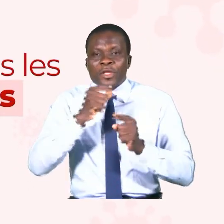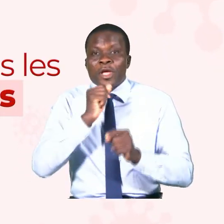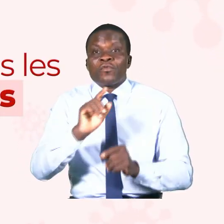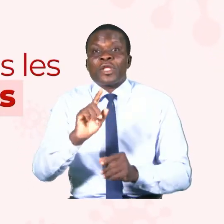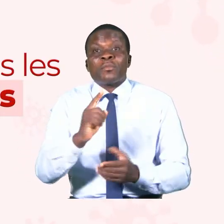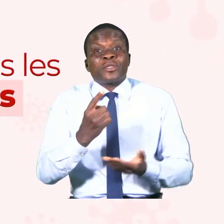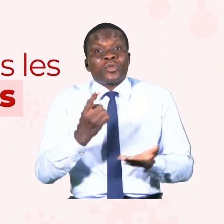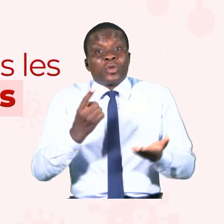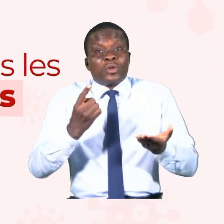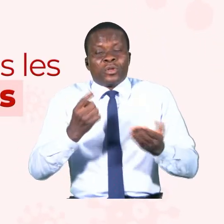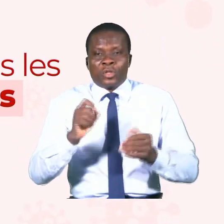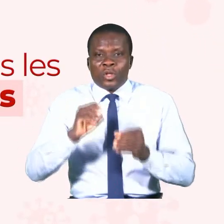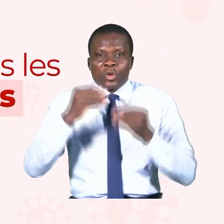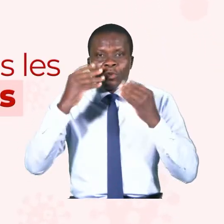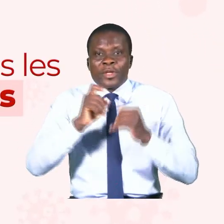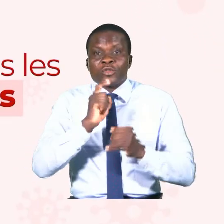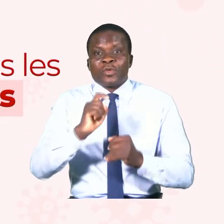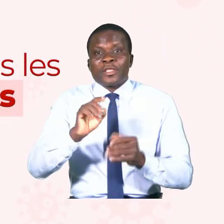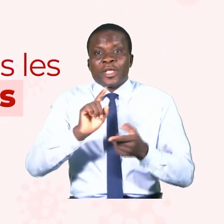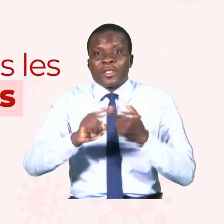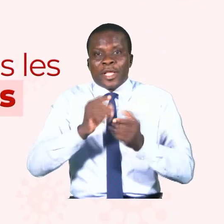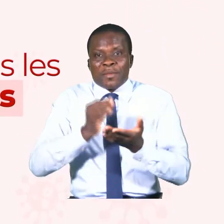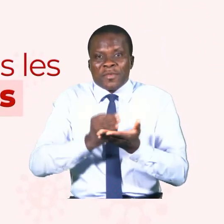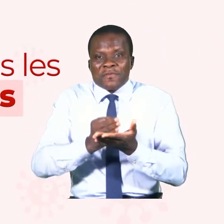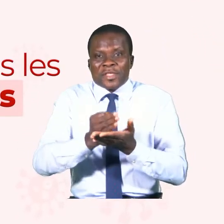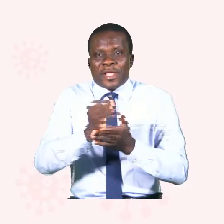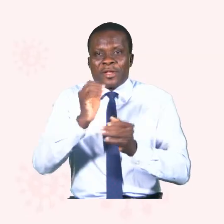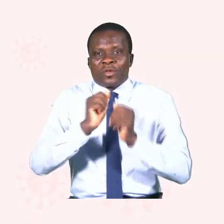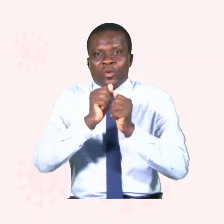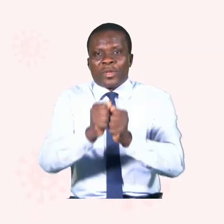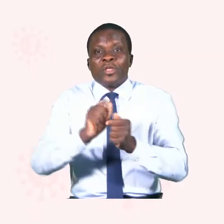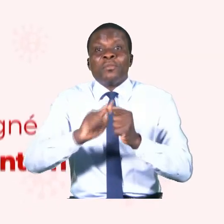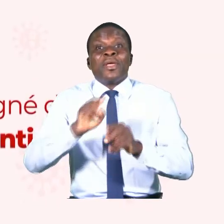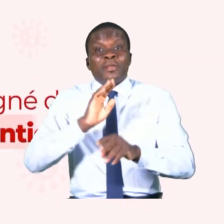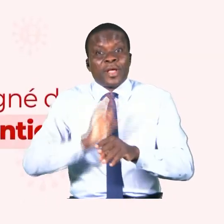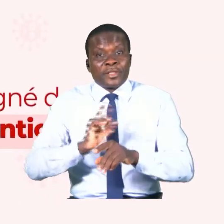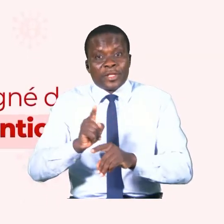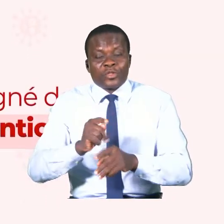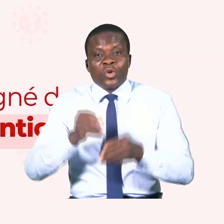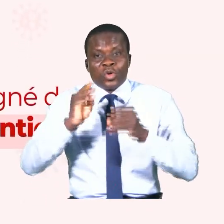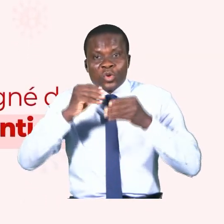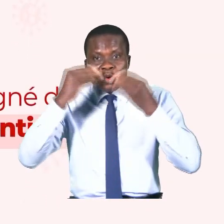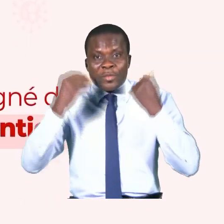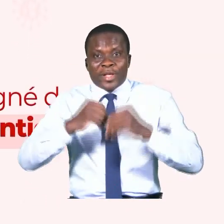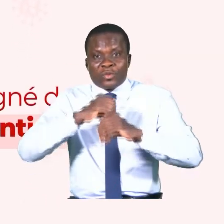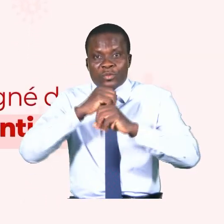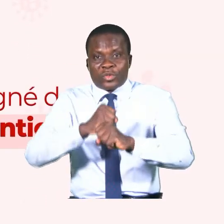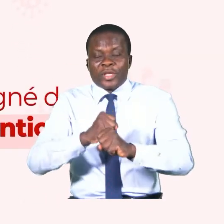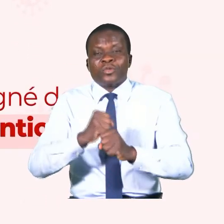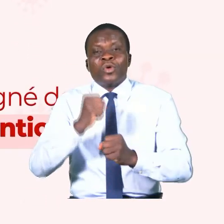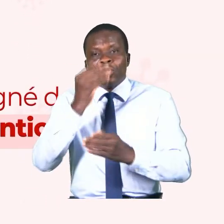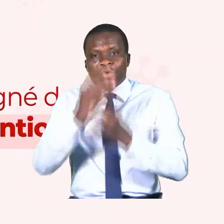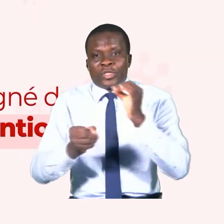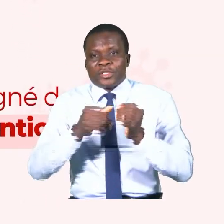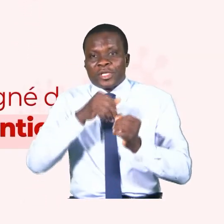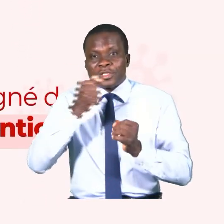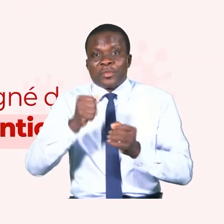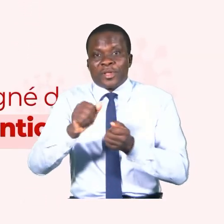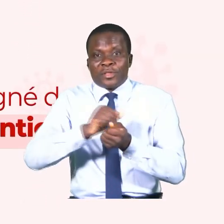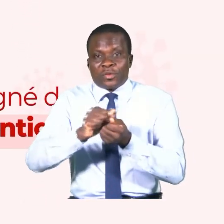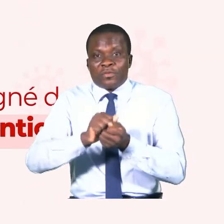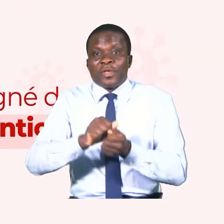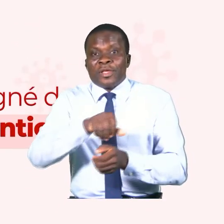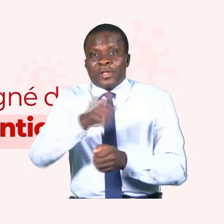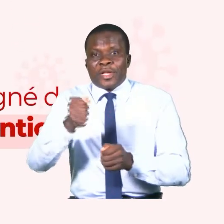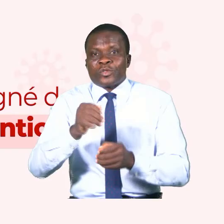l'on n pas seul, le masque doit être le fidèle compagnon. Mais attention, le port de masque de protection ne dispense nullement d'appliquer les